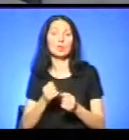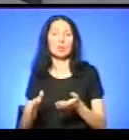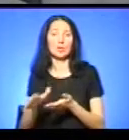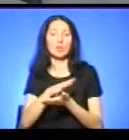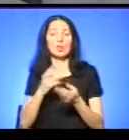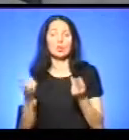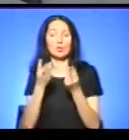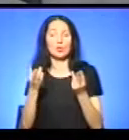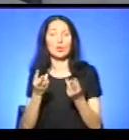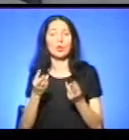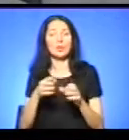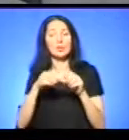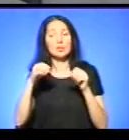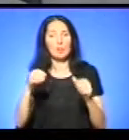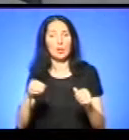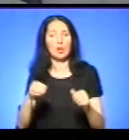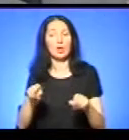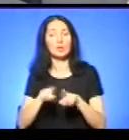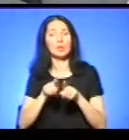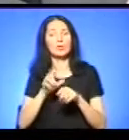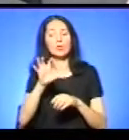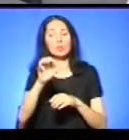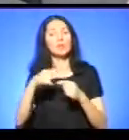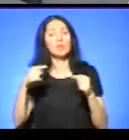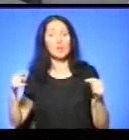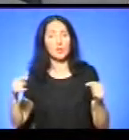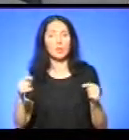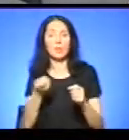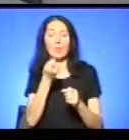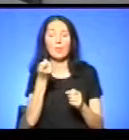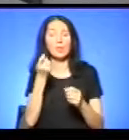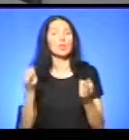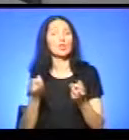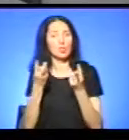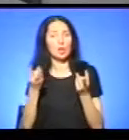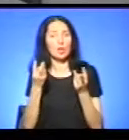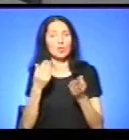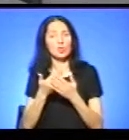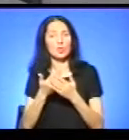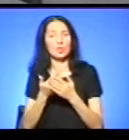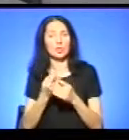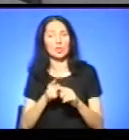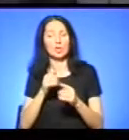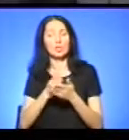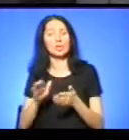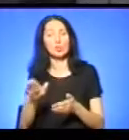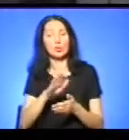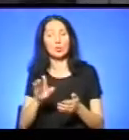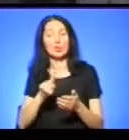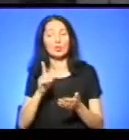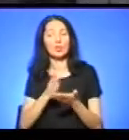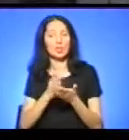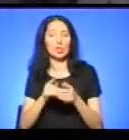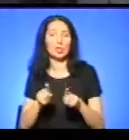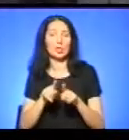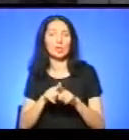тварини, і дрібні, і більші, які там знаходяться на цій території. Через приблизно, чи є такі дані, через скільки часу це